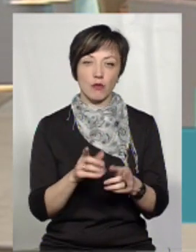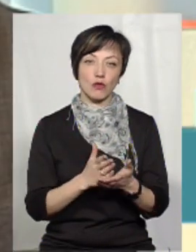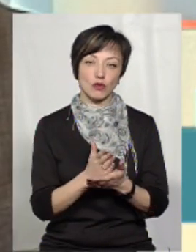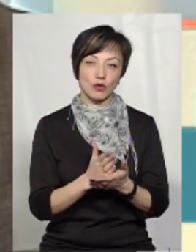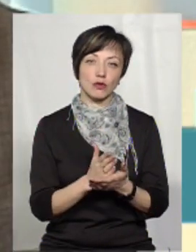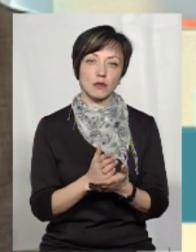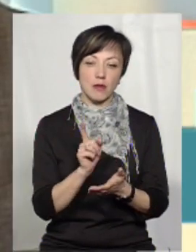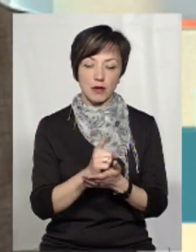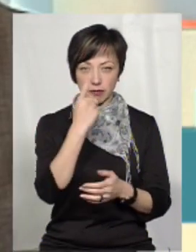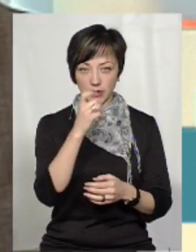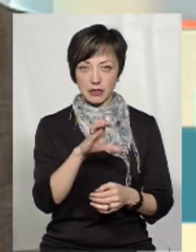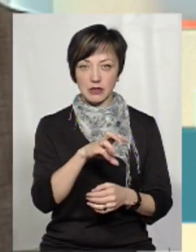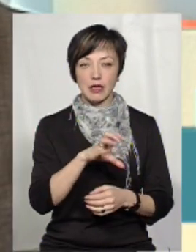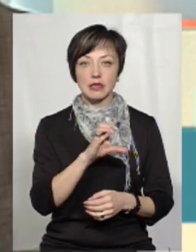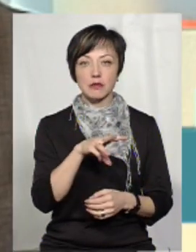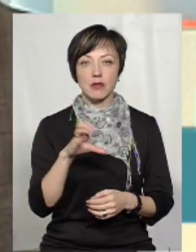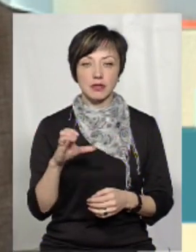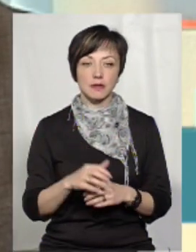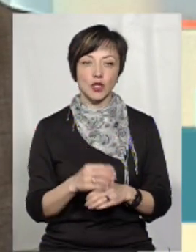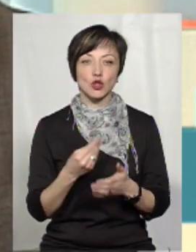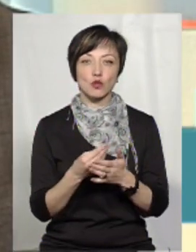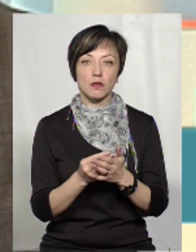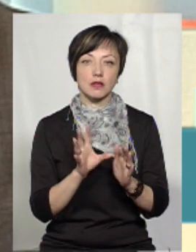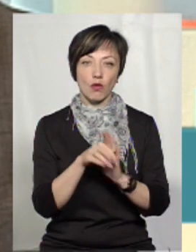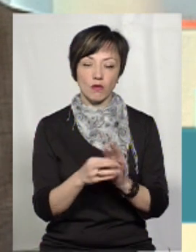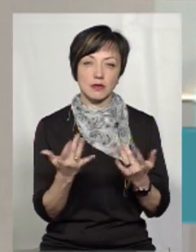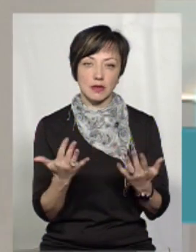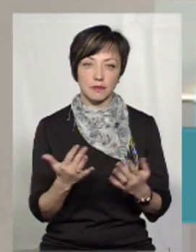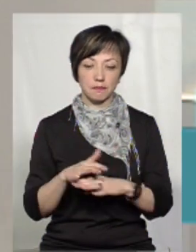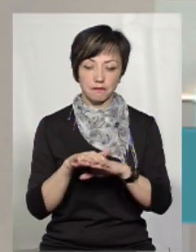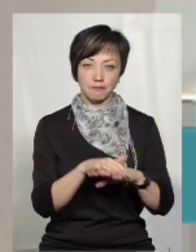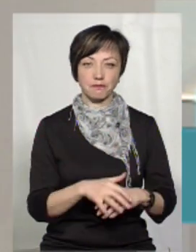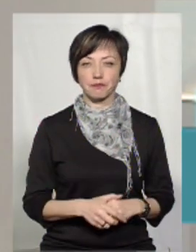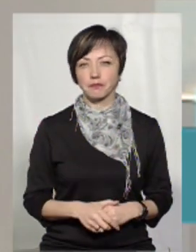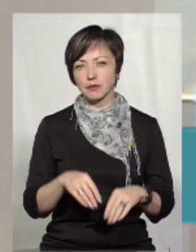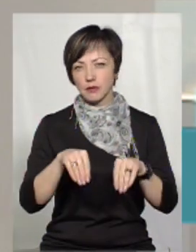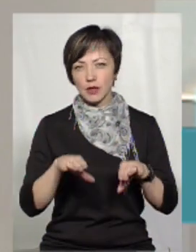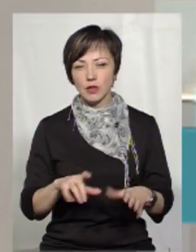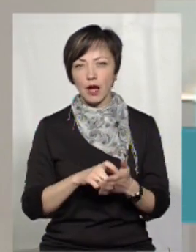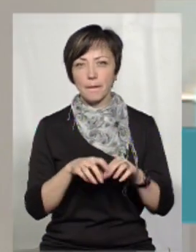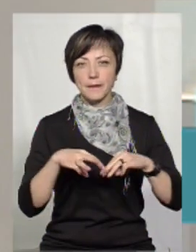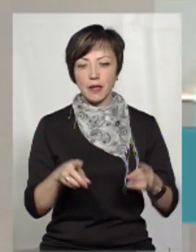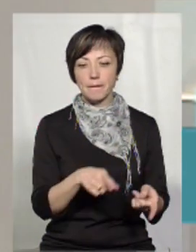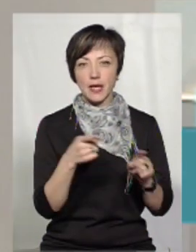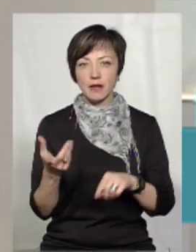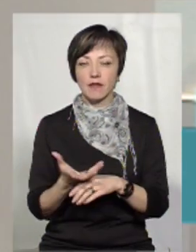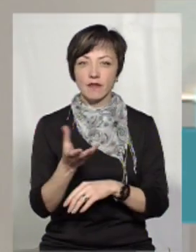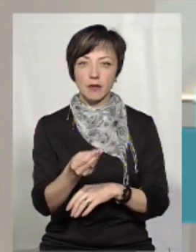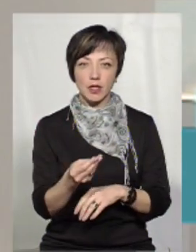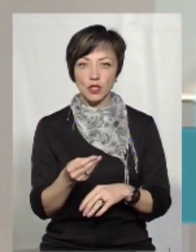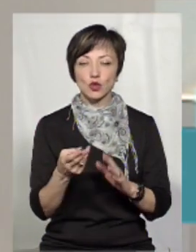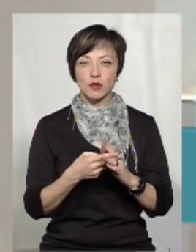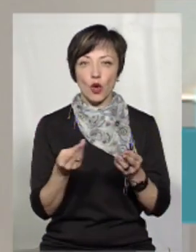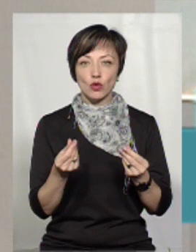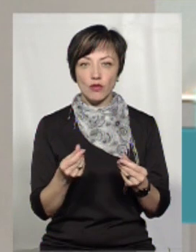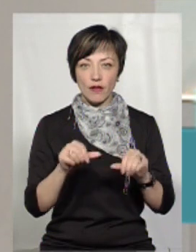послуга, то їй мало би надійти СМС-інформування про суму зарахування. Постанова Кабміну про перехід до виплати субсидій у грошовій